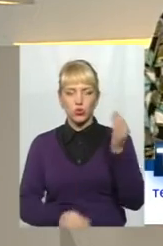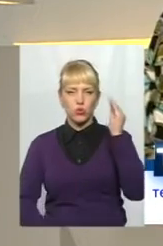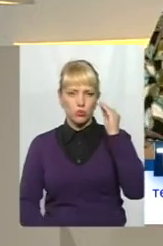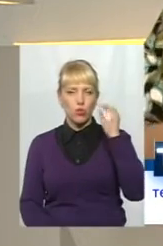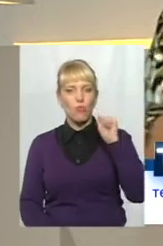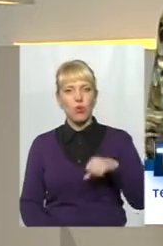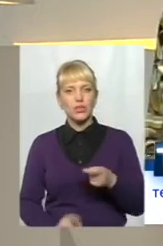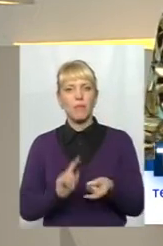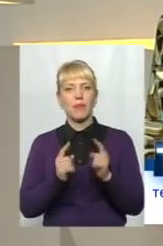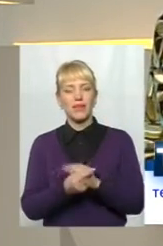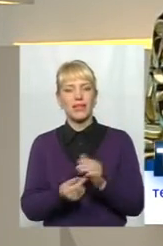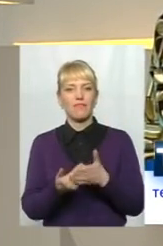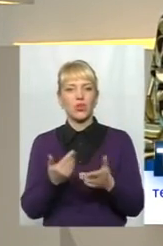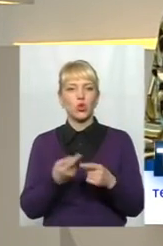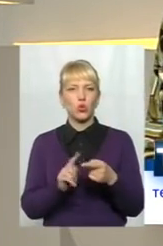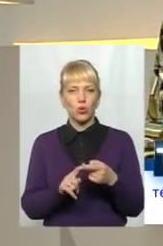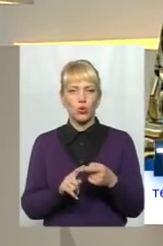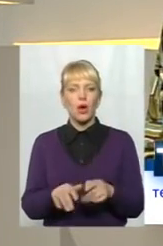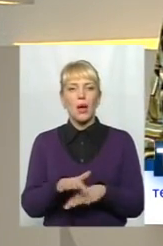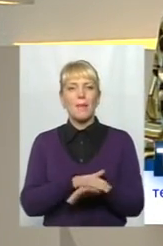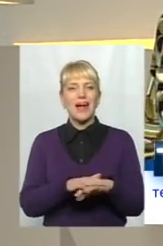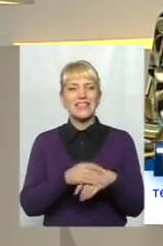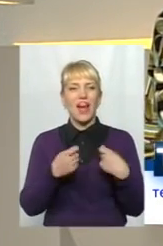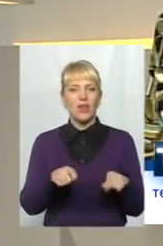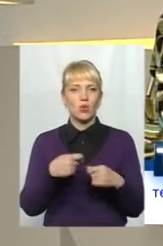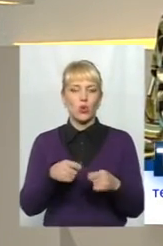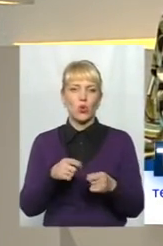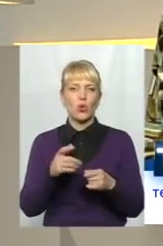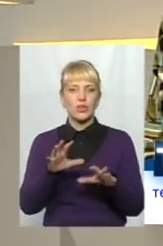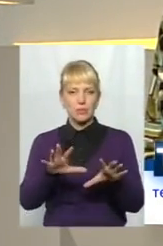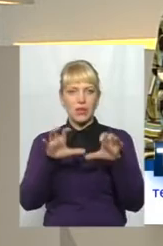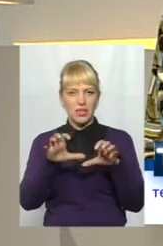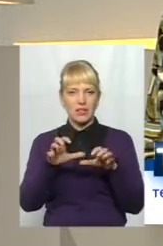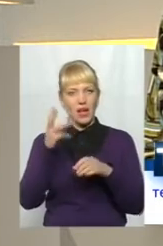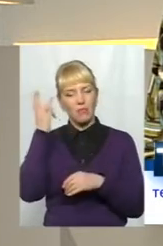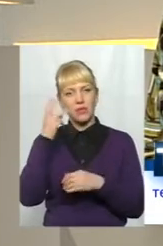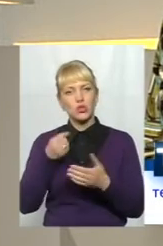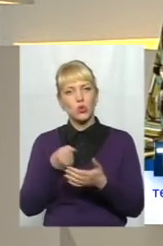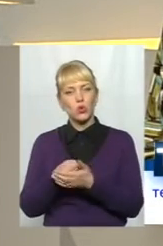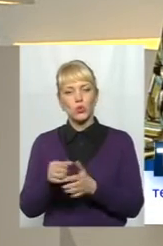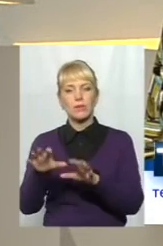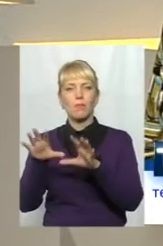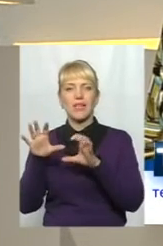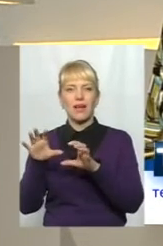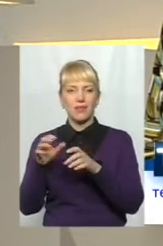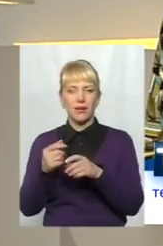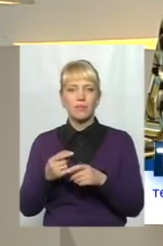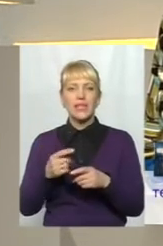можна перейти від того, скажімо, базарного, стереотипного сприйняття Хмельницького до сприйняття